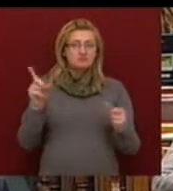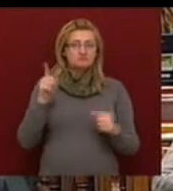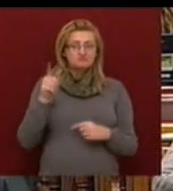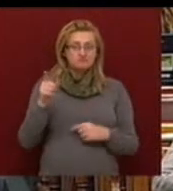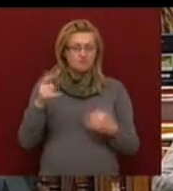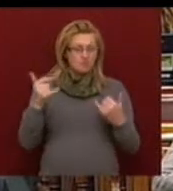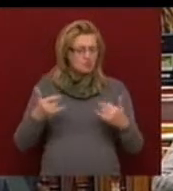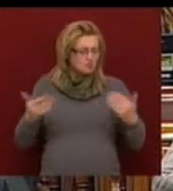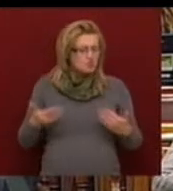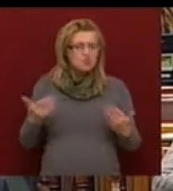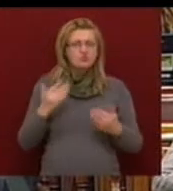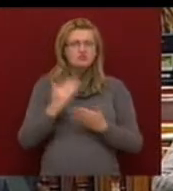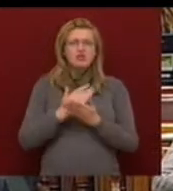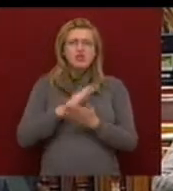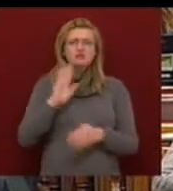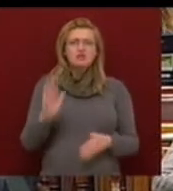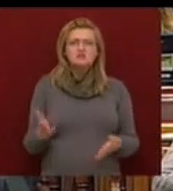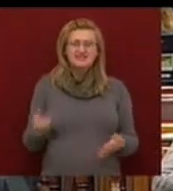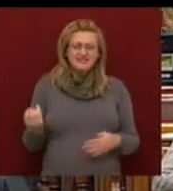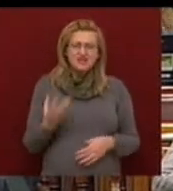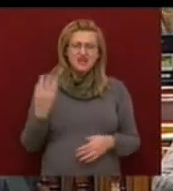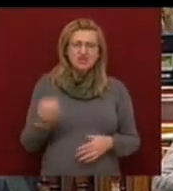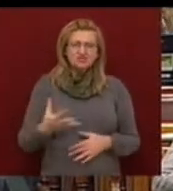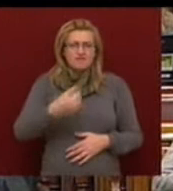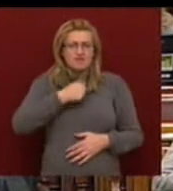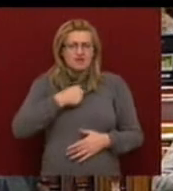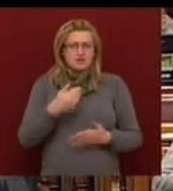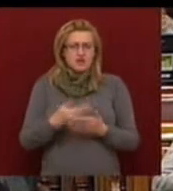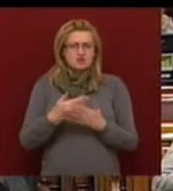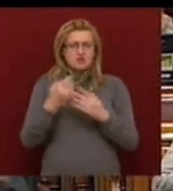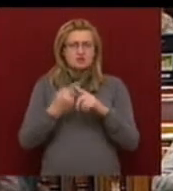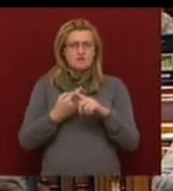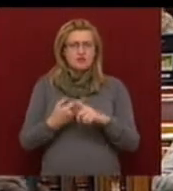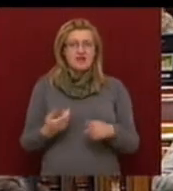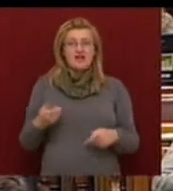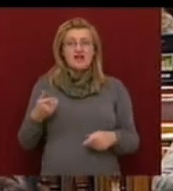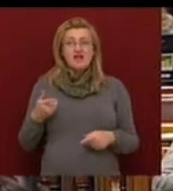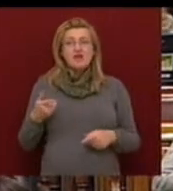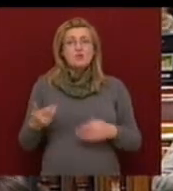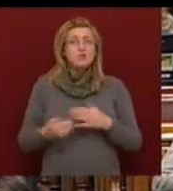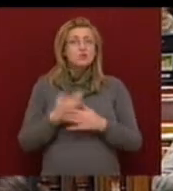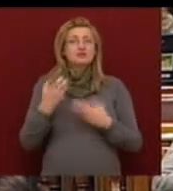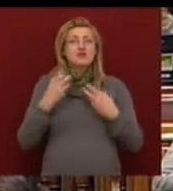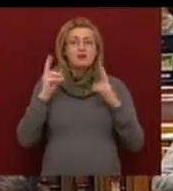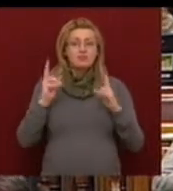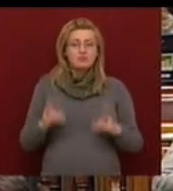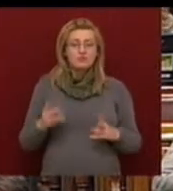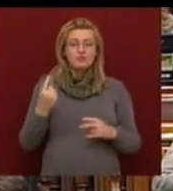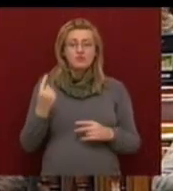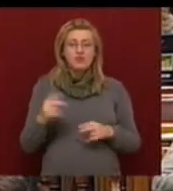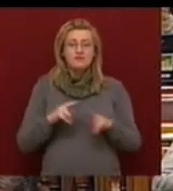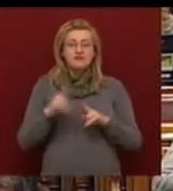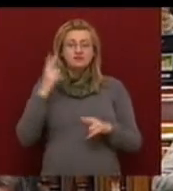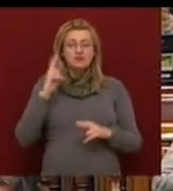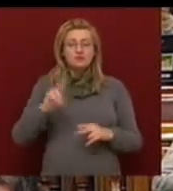sürgősen az lenne a dolguk, hogy hirdessenek meg végre egy gazdaságpolitikát. Ehhez új szereplő kell. Önnek, miniszter úr,